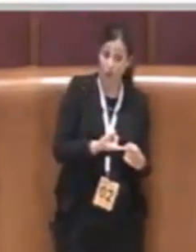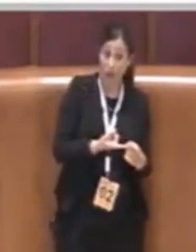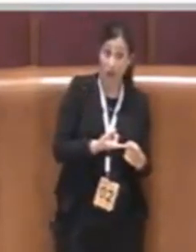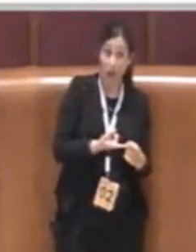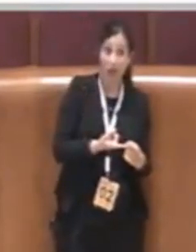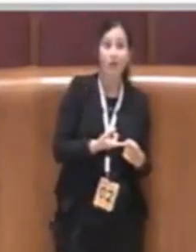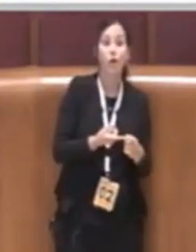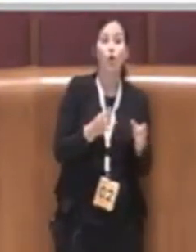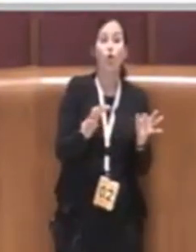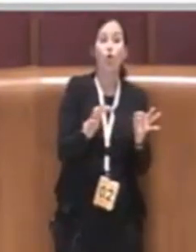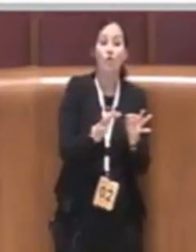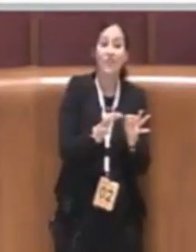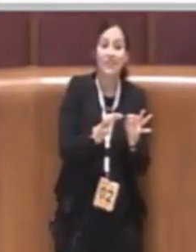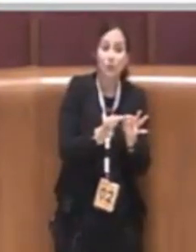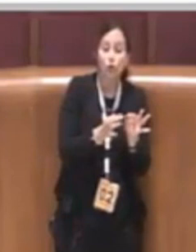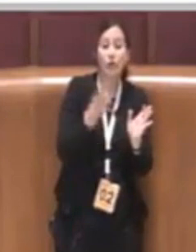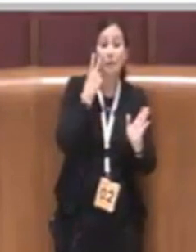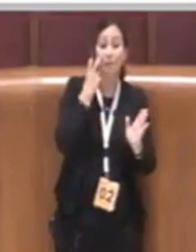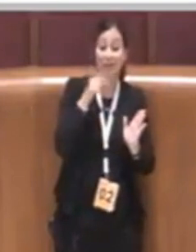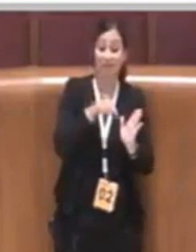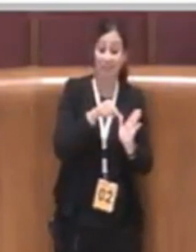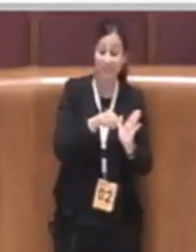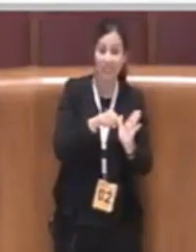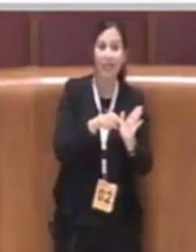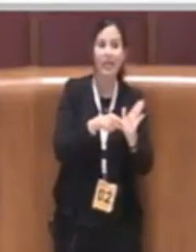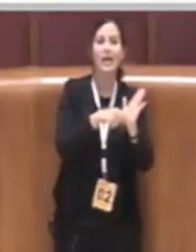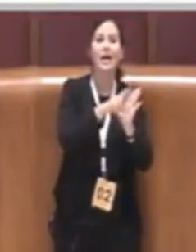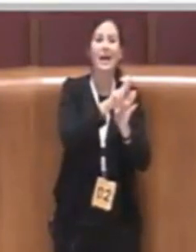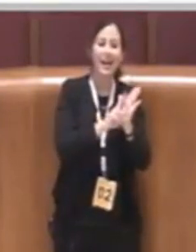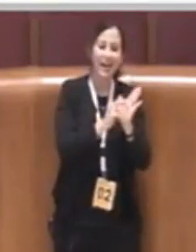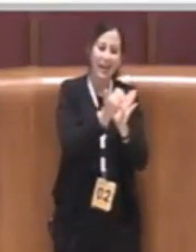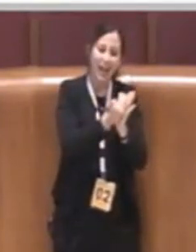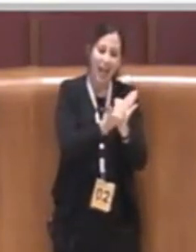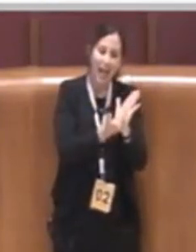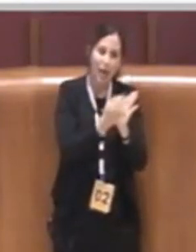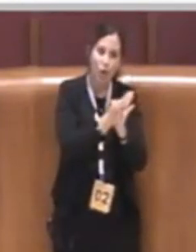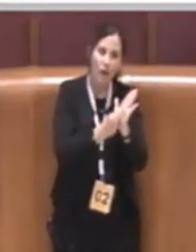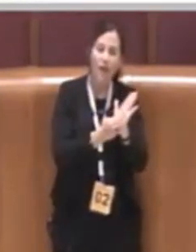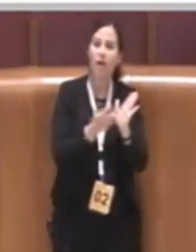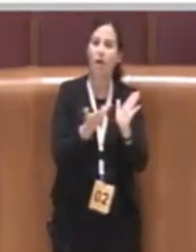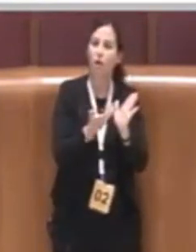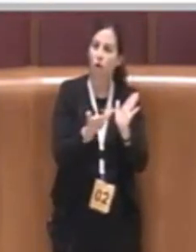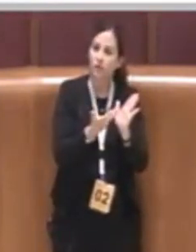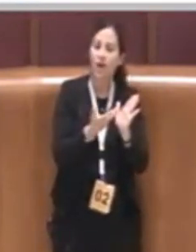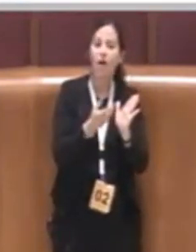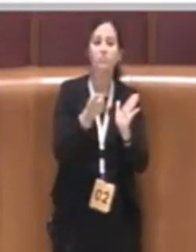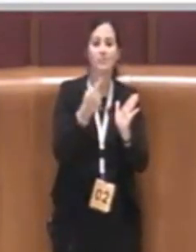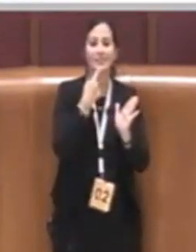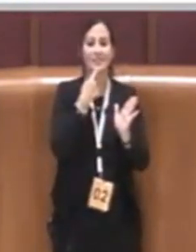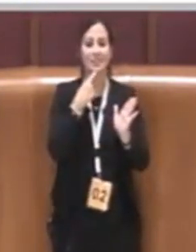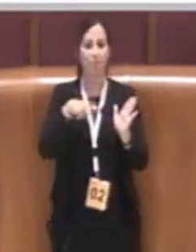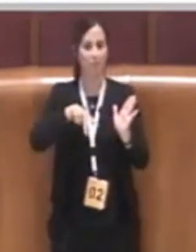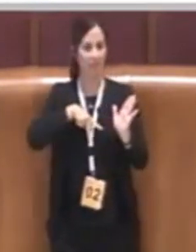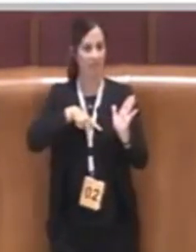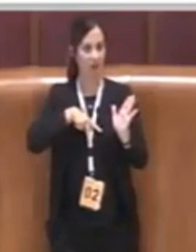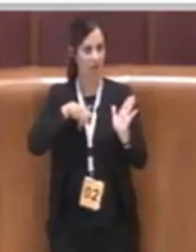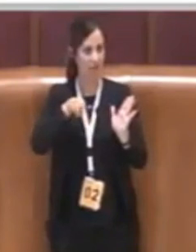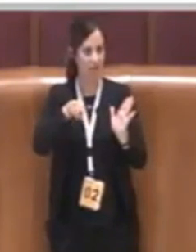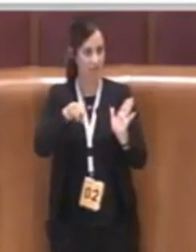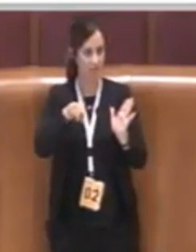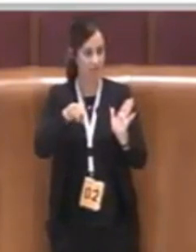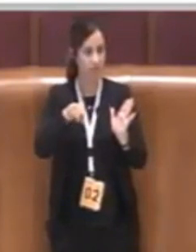previste regolamentano la modalità di attuazione e di realizzazione da parte dei privati delle opere pubbliche a scomputo